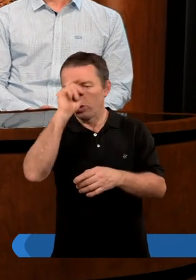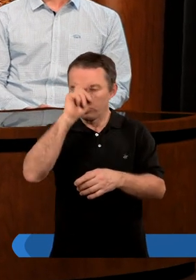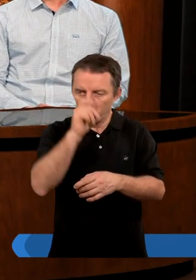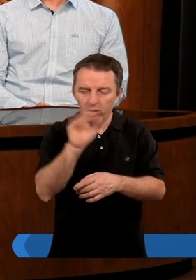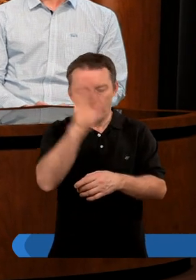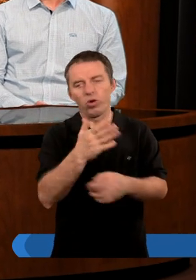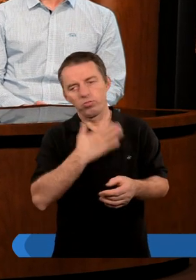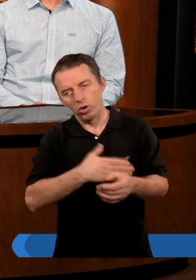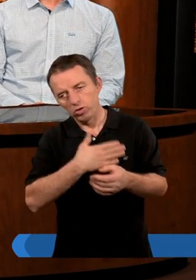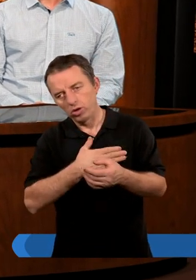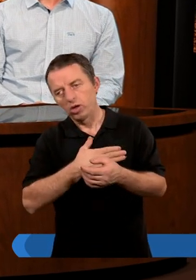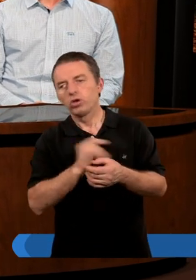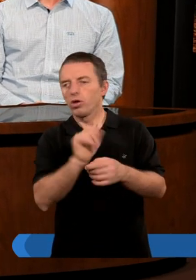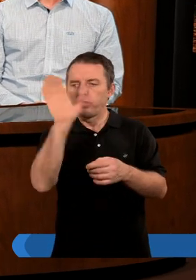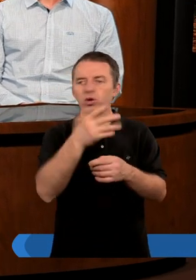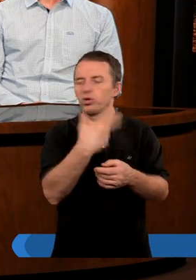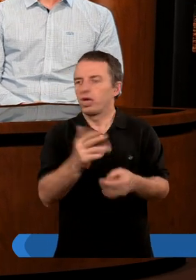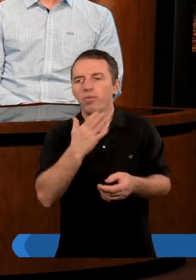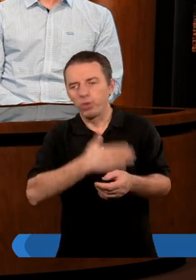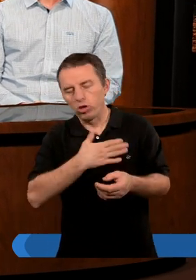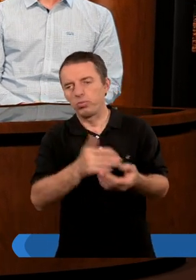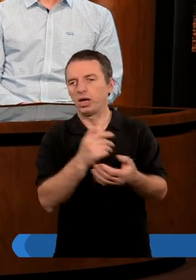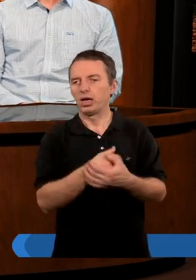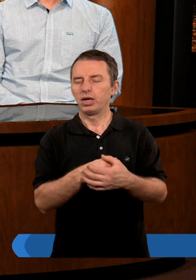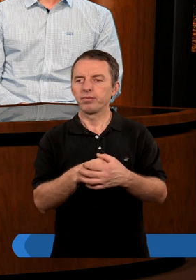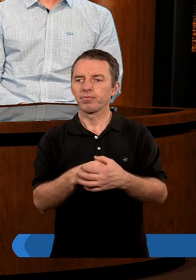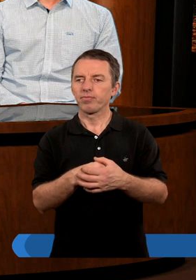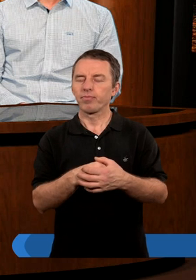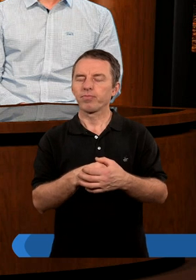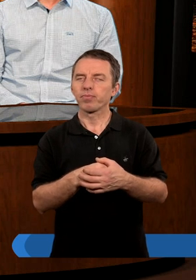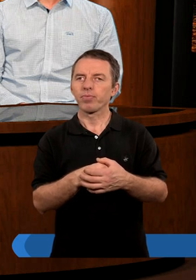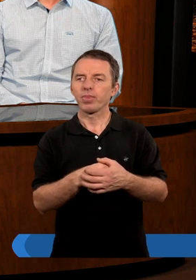złe. Co się Bogu podoba od tego, co się Bogu tak naprawdę nie podoba.